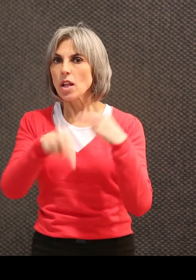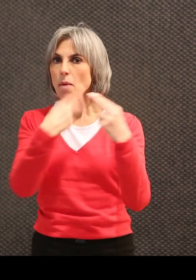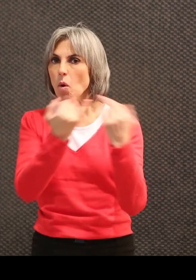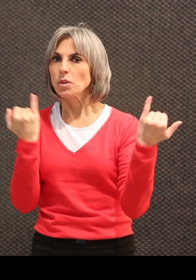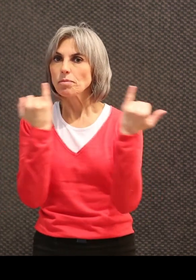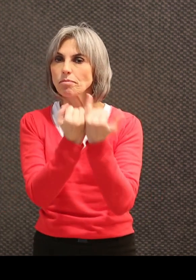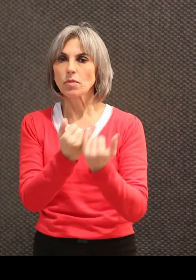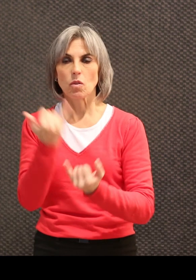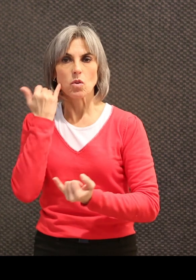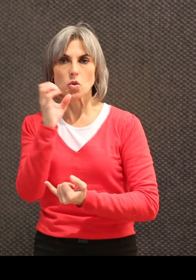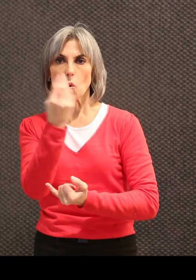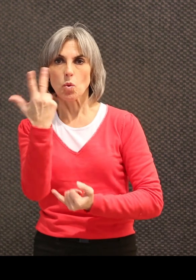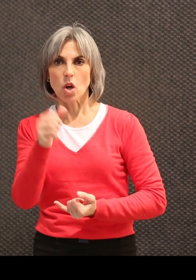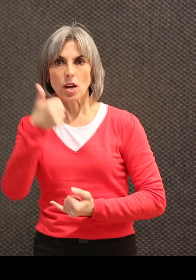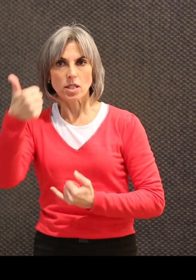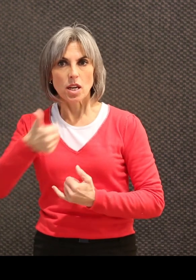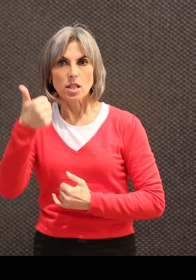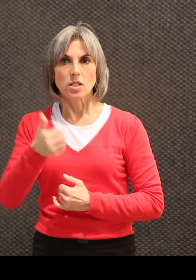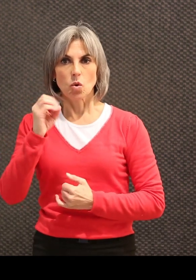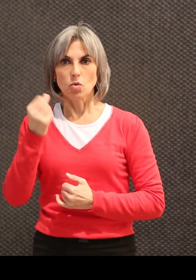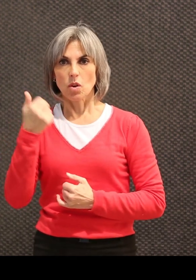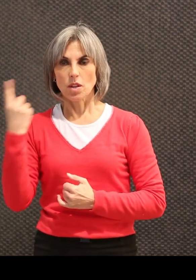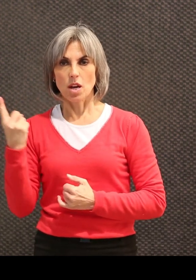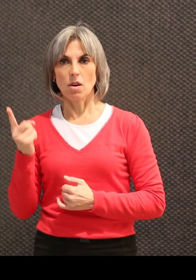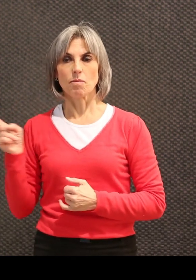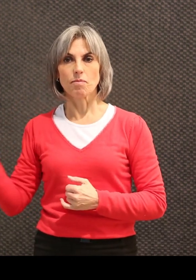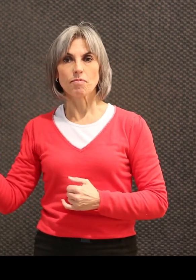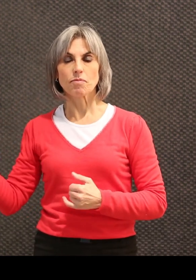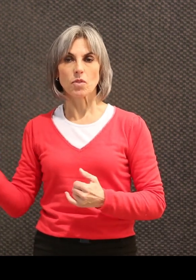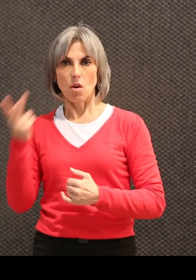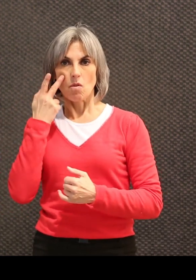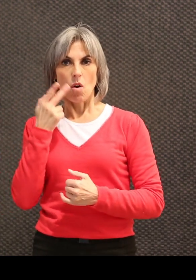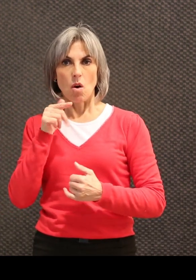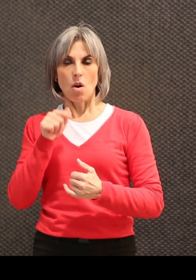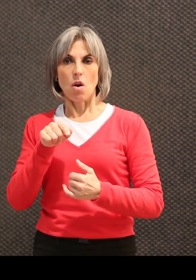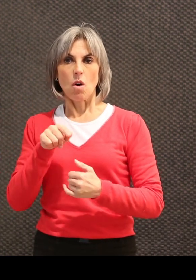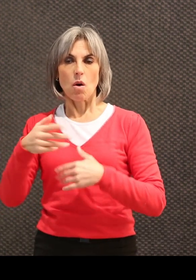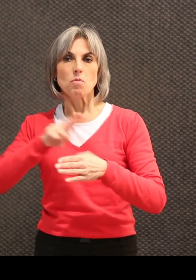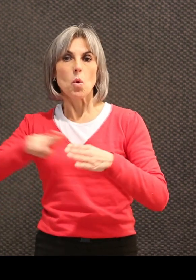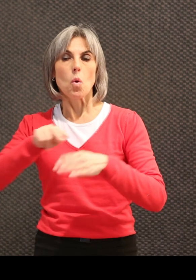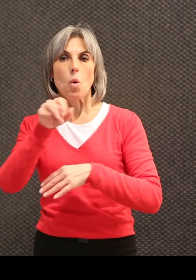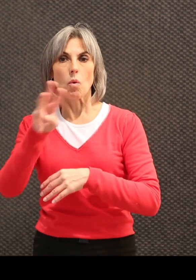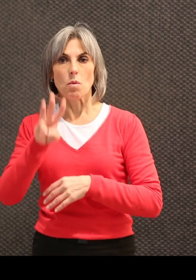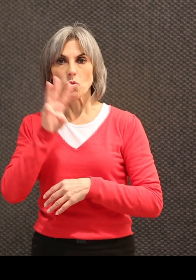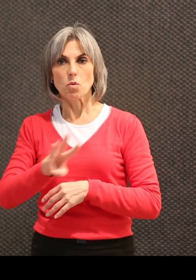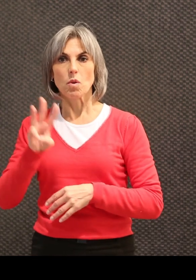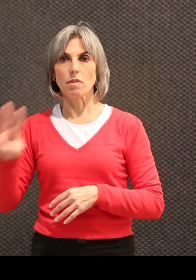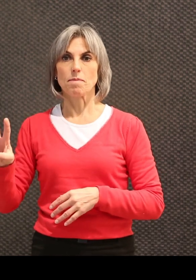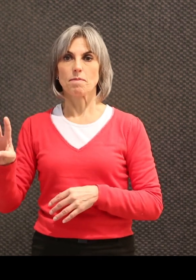Prenez contact au 0800 16 061 ou retrouvez le bureau de l'AWIP le plus proche sur www